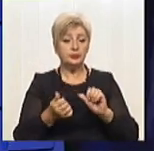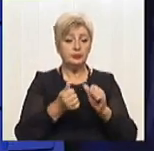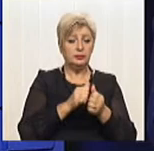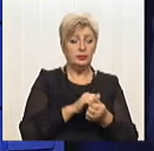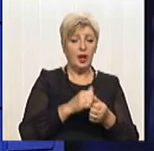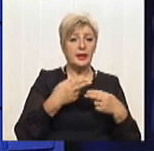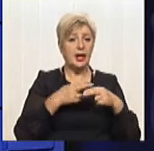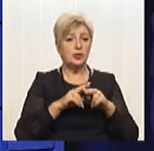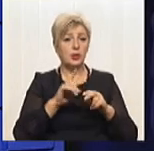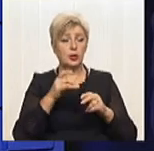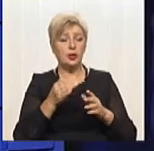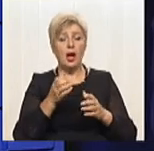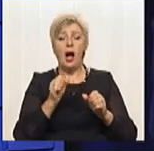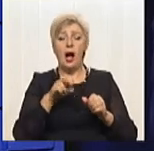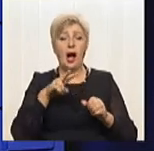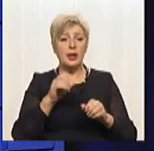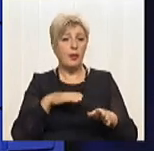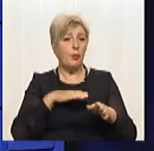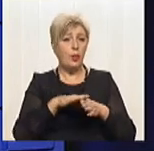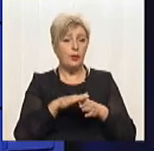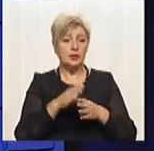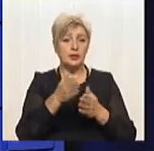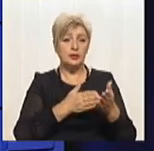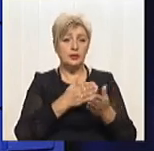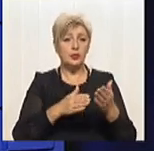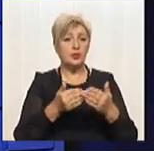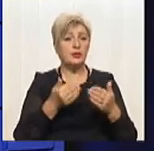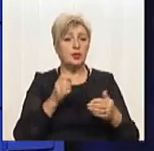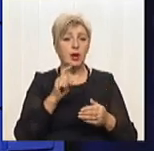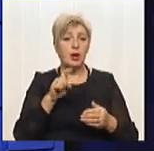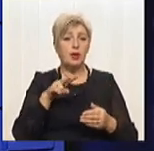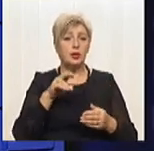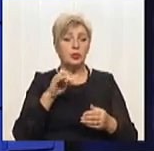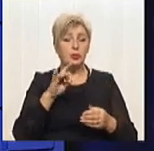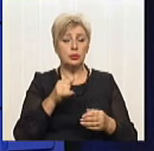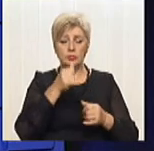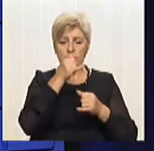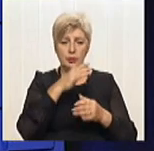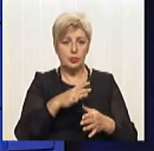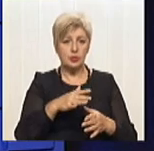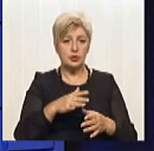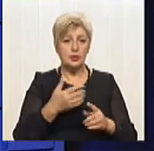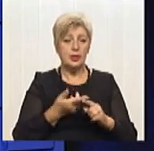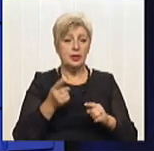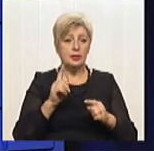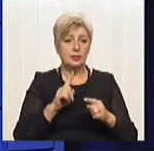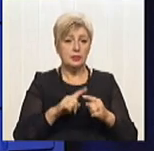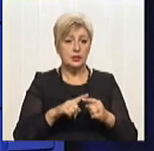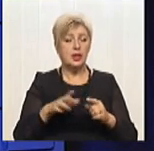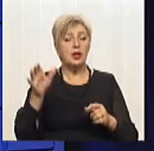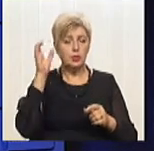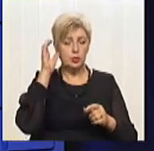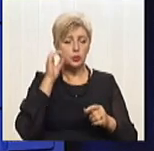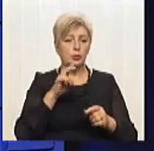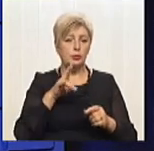так, але повністю відмовитись в перспективі від хлору ми не можемо раз, а, по-перше, це факт, що це розумно.